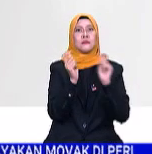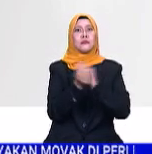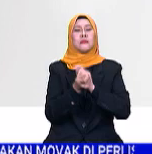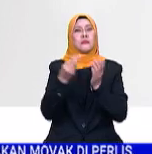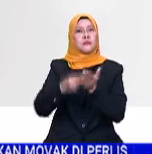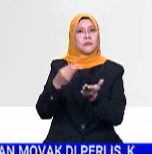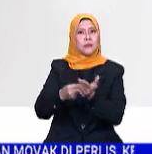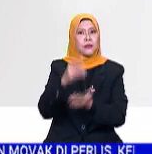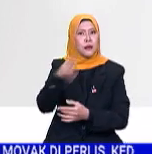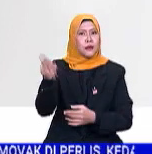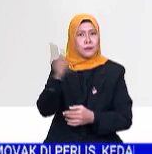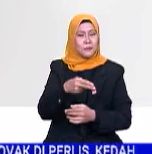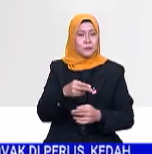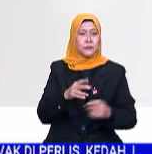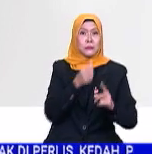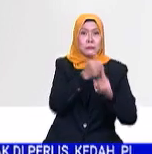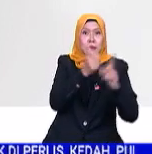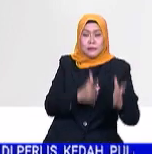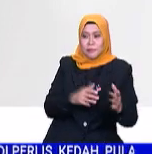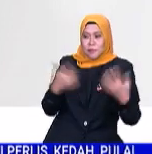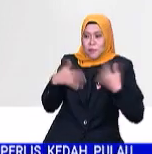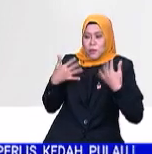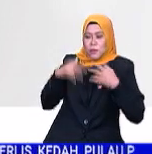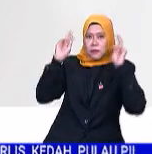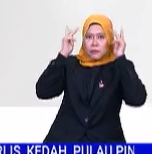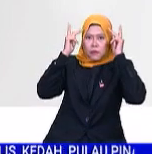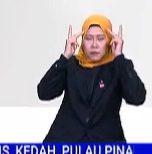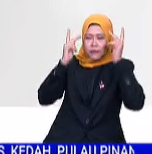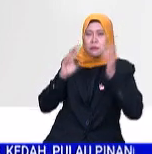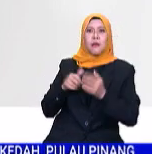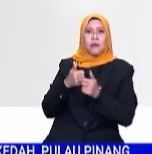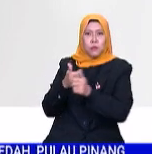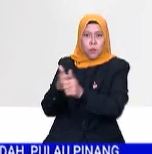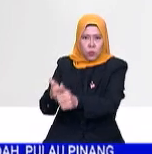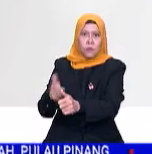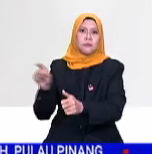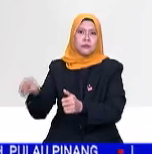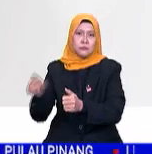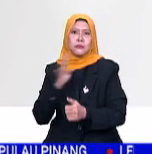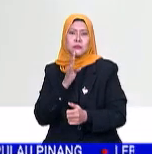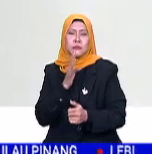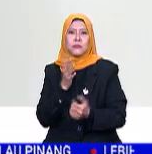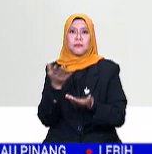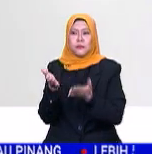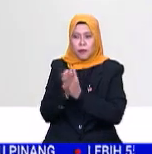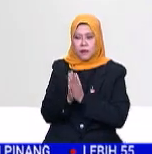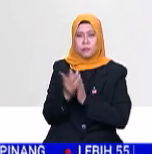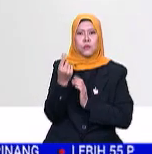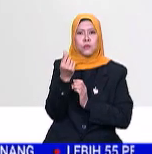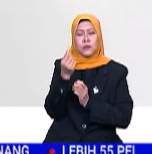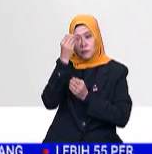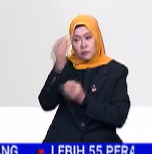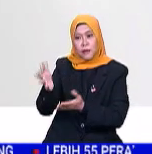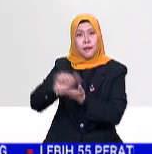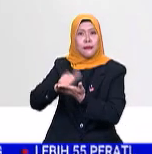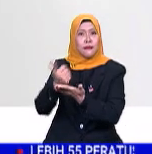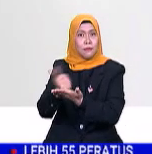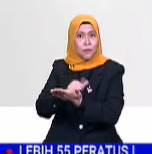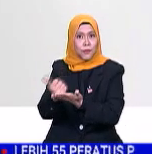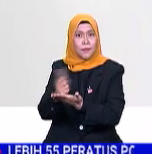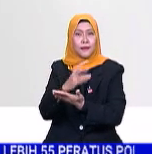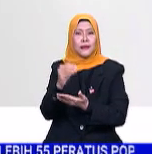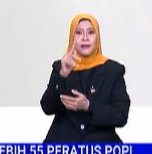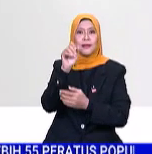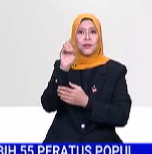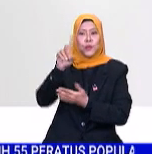wang haram. Mangsa yang takut dan panik kemudian mengikut arahan suspek lelaki yang meminta menyerahkan maklumat akaun dan